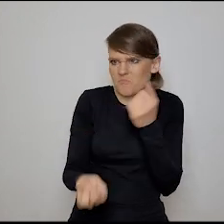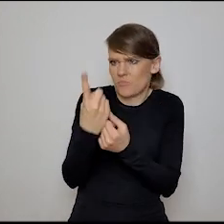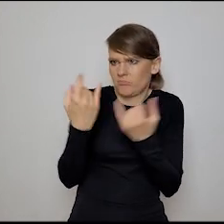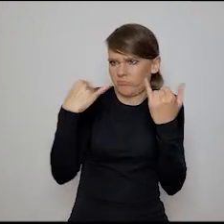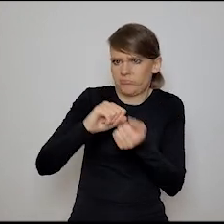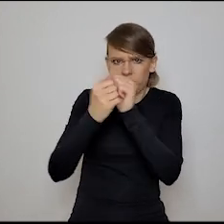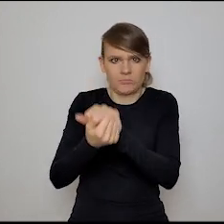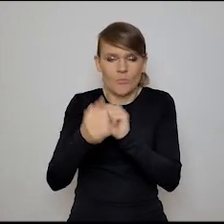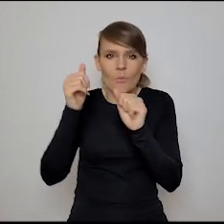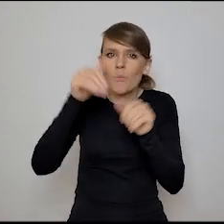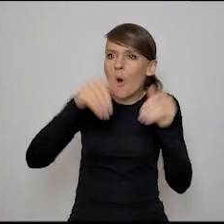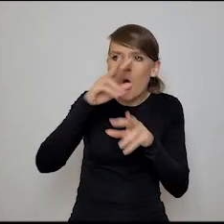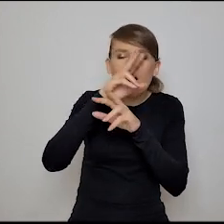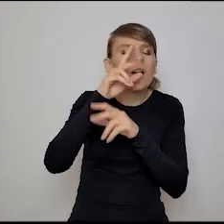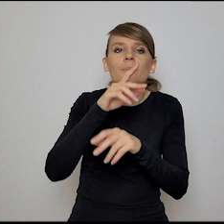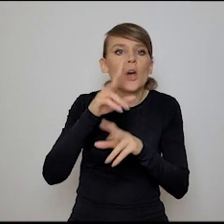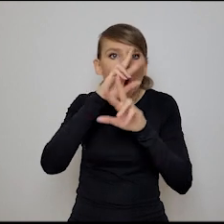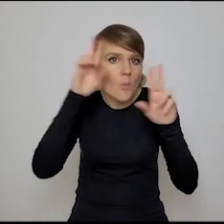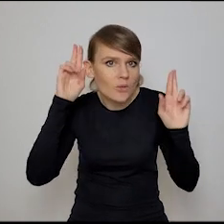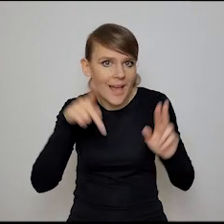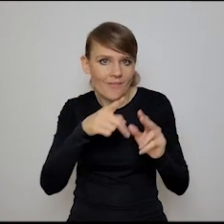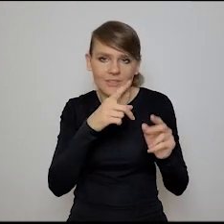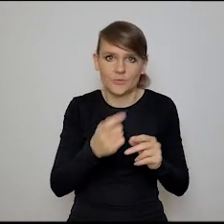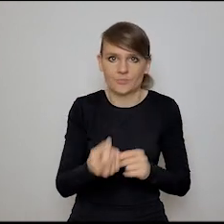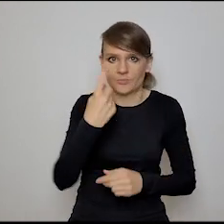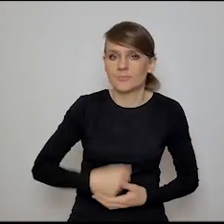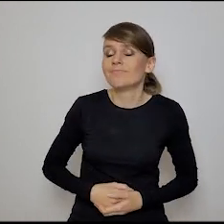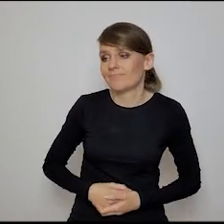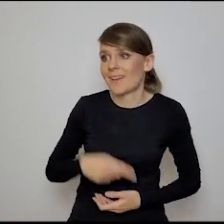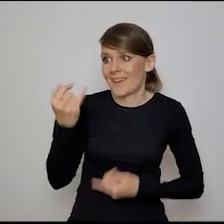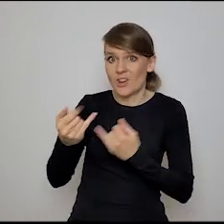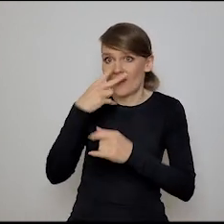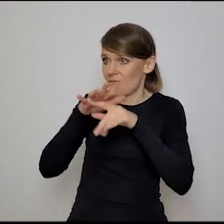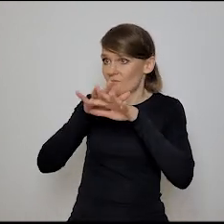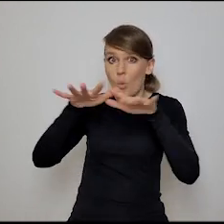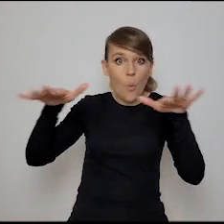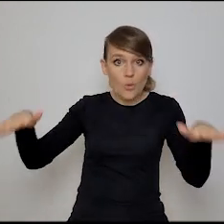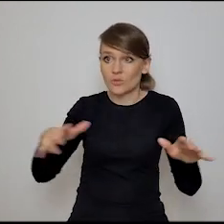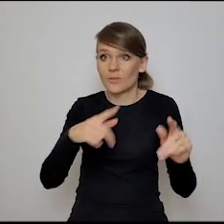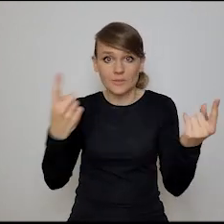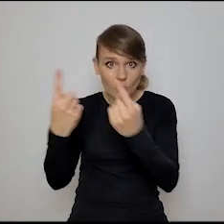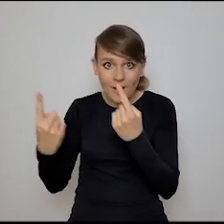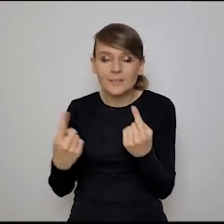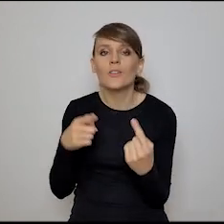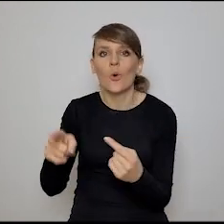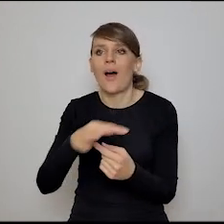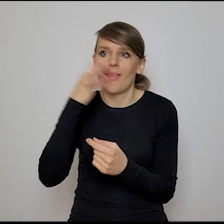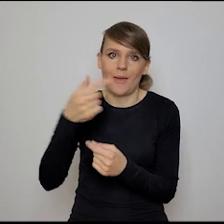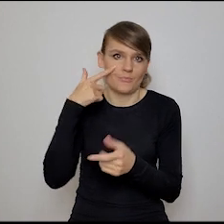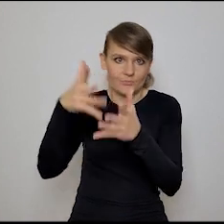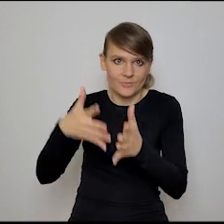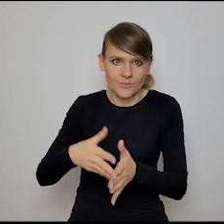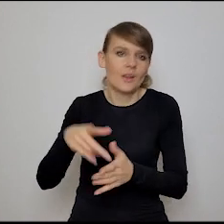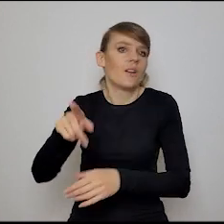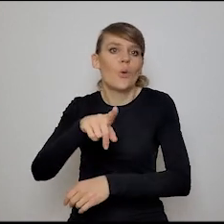czyli rozpoznawać raczej anomalie. Im bardziej jest to makrozjawisko, tym chyba lepiej nam idzie w takich, wiesz, dłuższych też